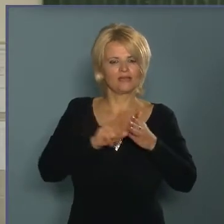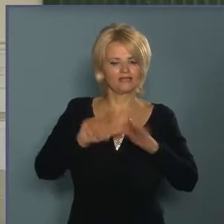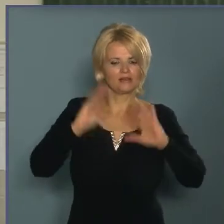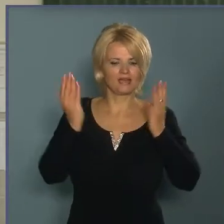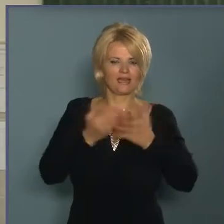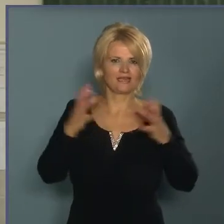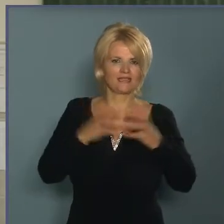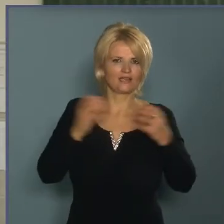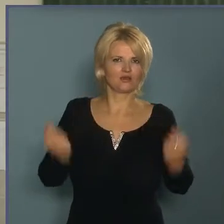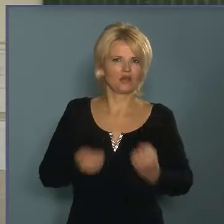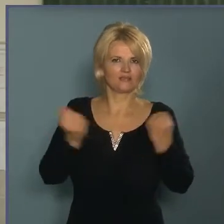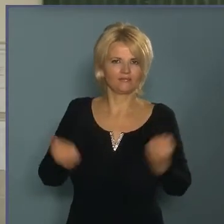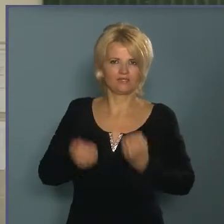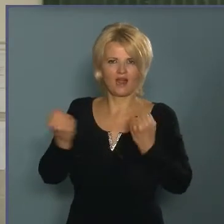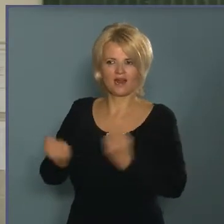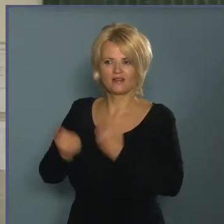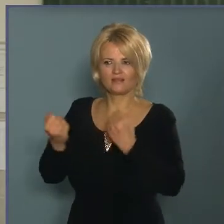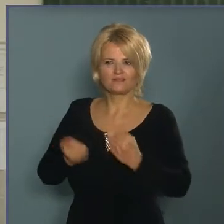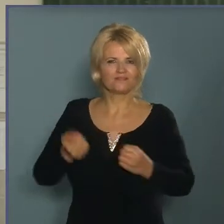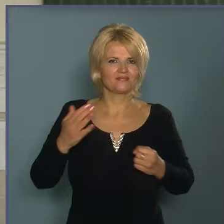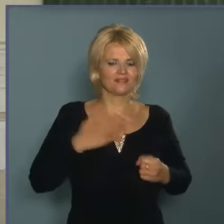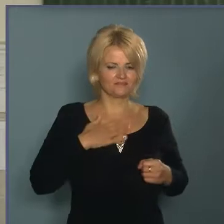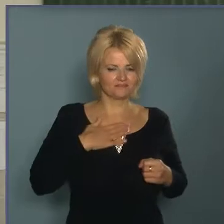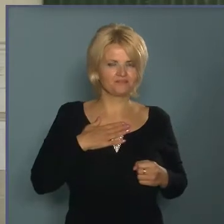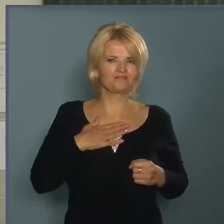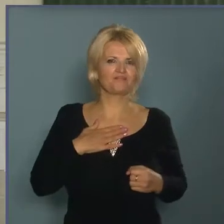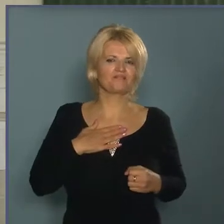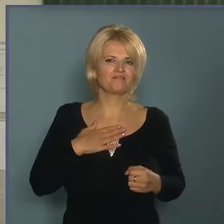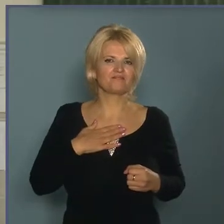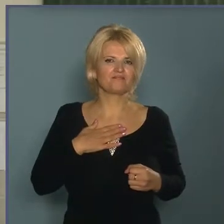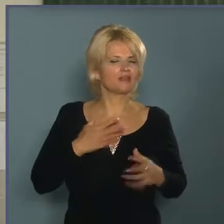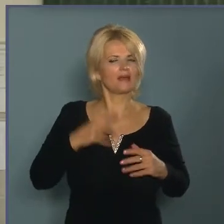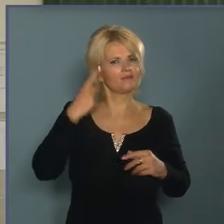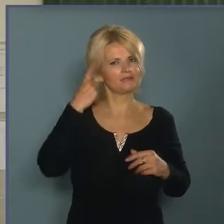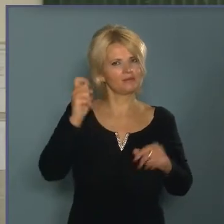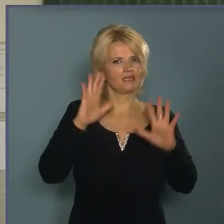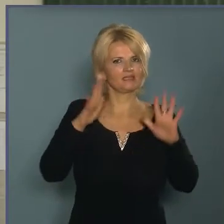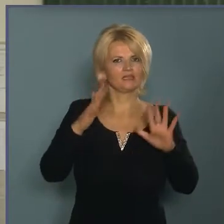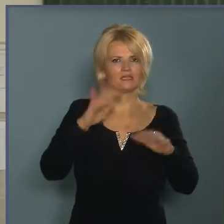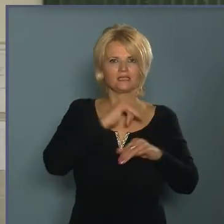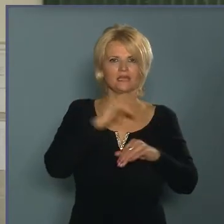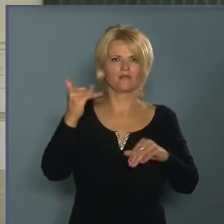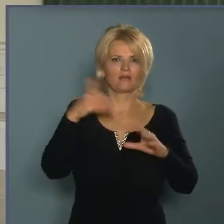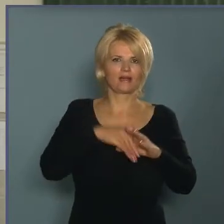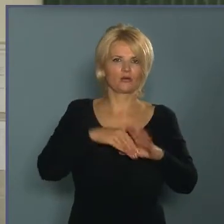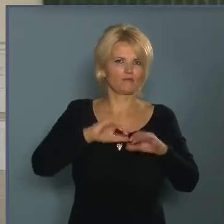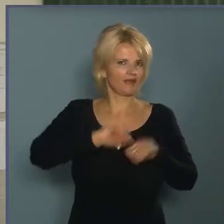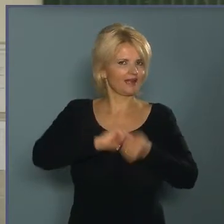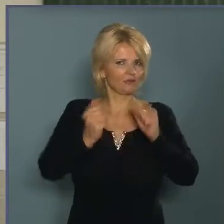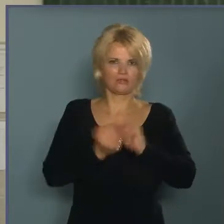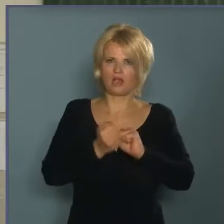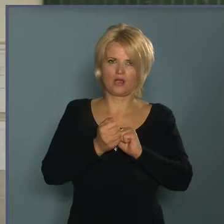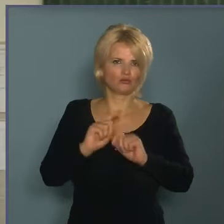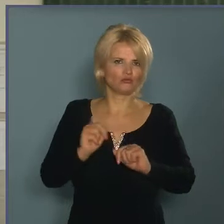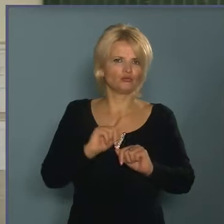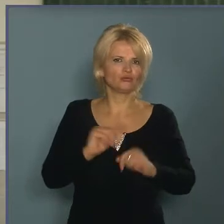az egész társaságot tudjuk aktivizálni. Én azt nem nagyon veszek észre tíz éven belül nagy változásokat.